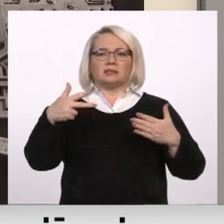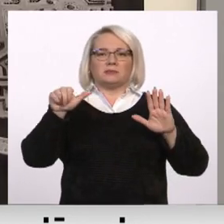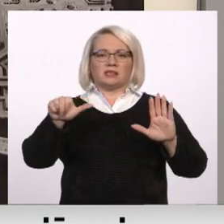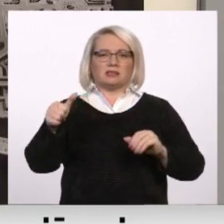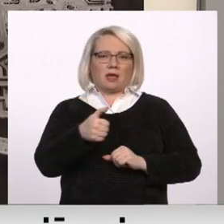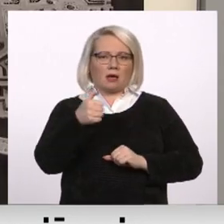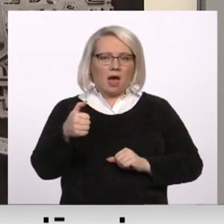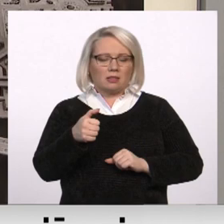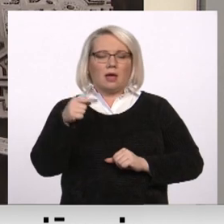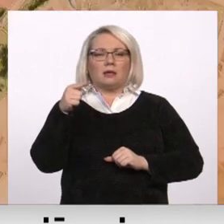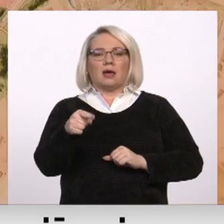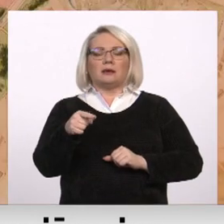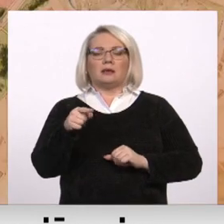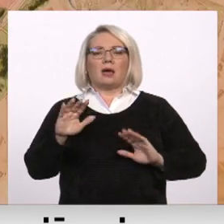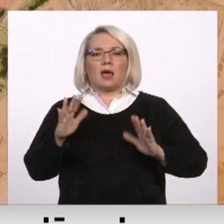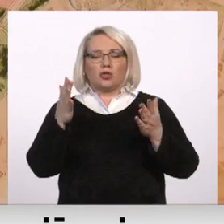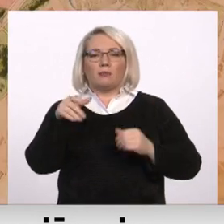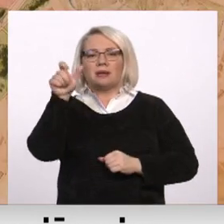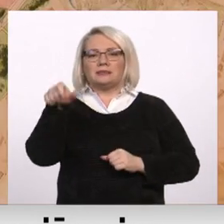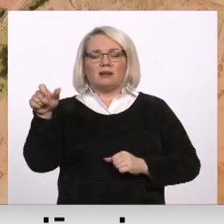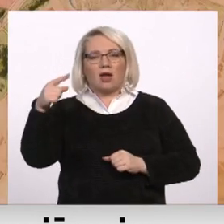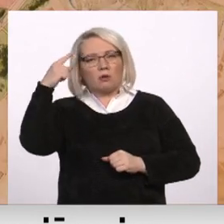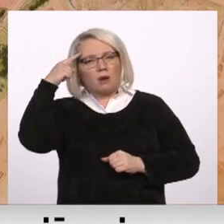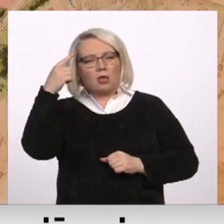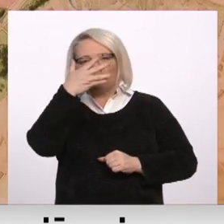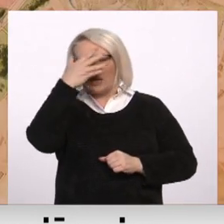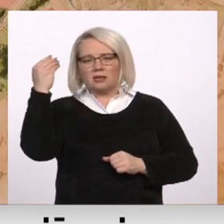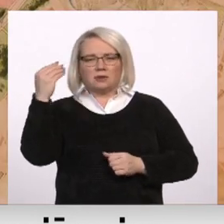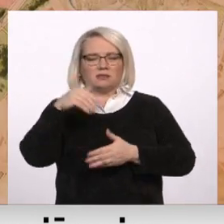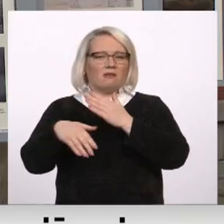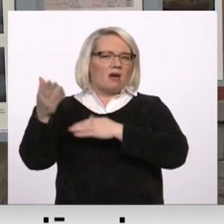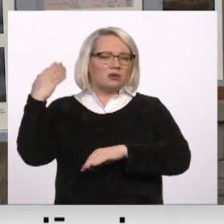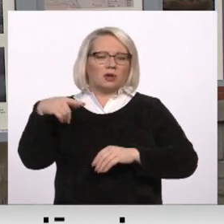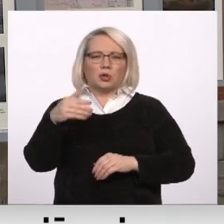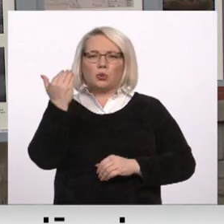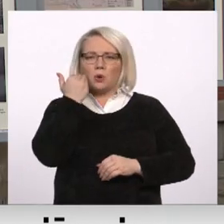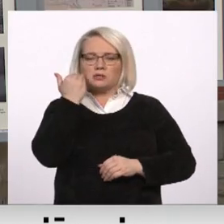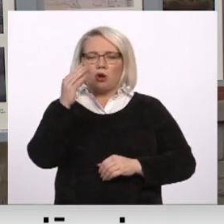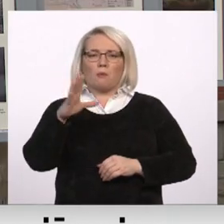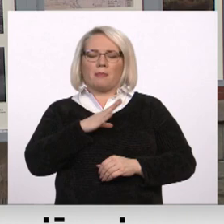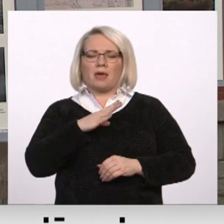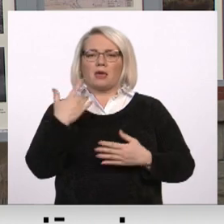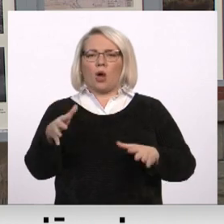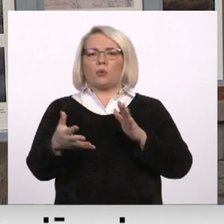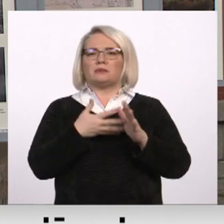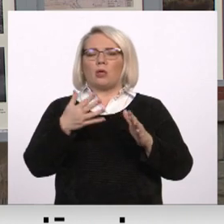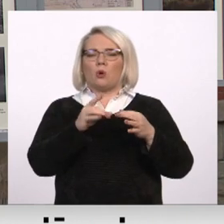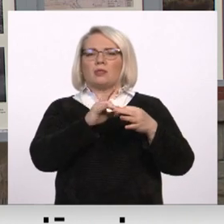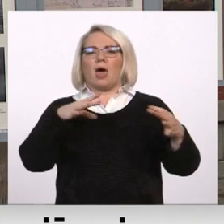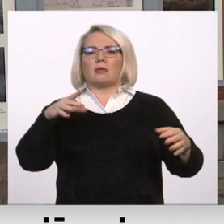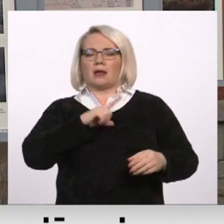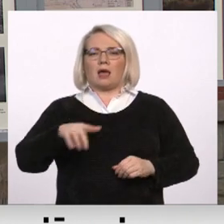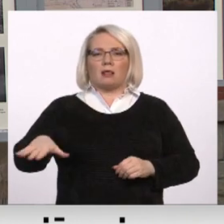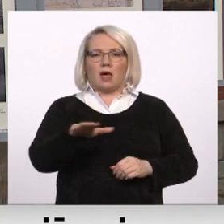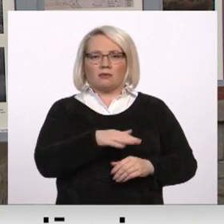gadījumā cilvēku prātos aizmirstas, ka šie nosaukumi tika pielietoti neatkarīgai Latvijā. Un mums šie nosaukumi tagad